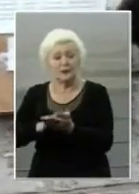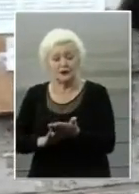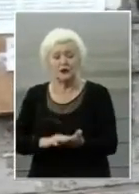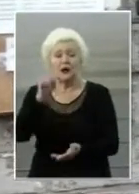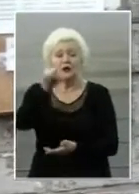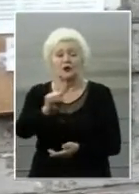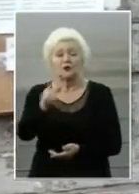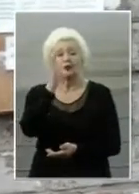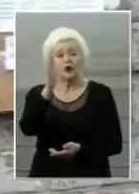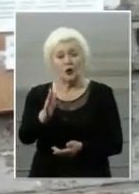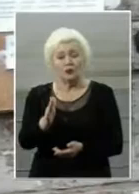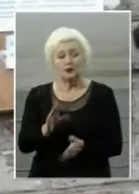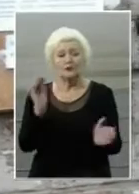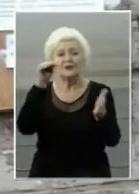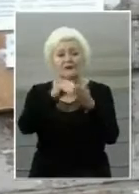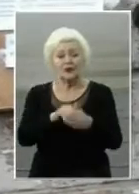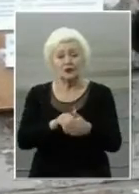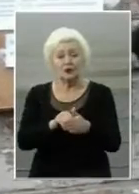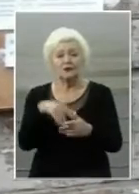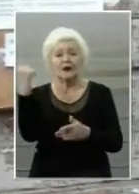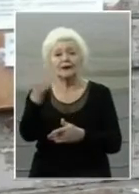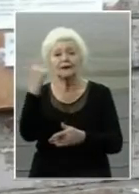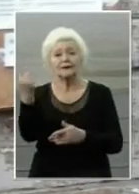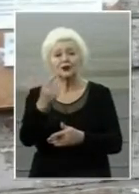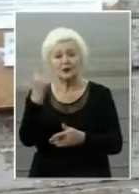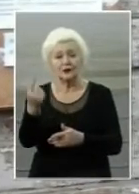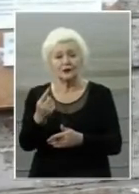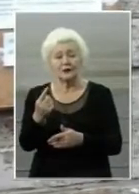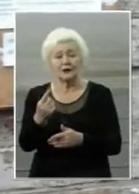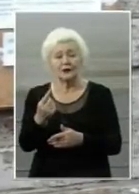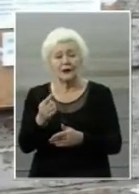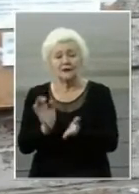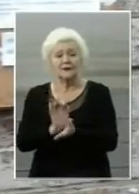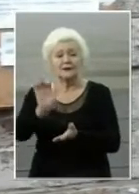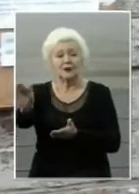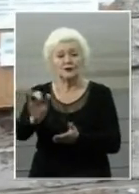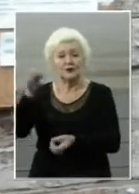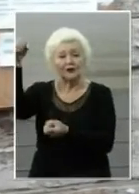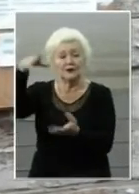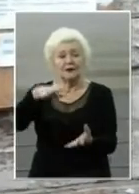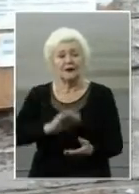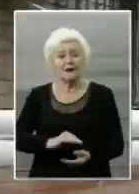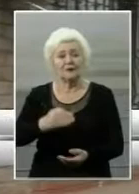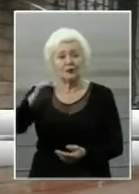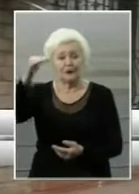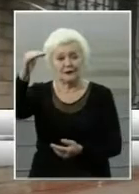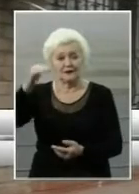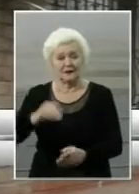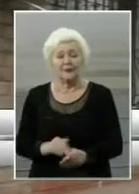тому що буде встановлюватися лічильники, спостачання світла в під'їзді.